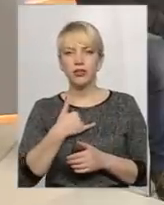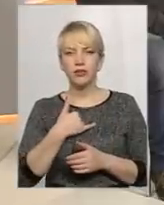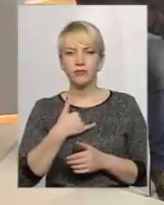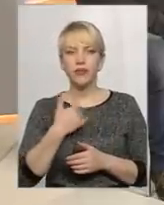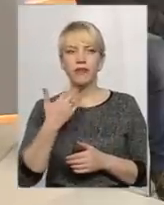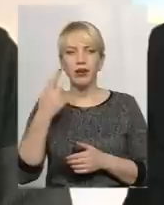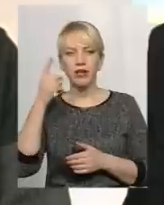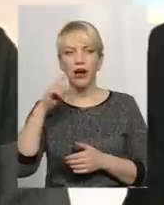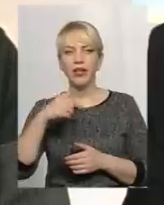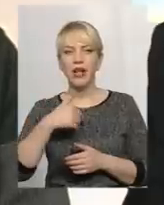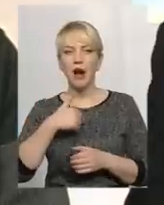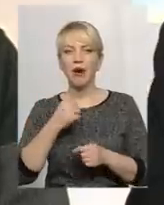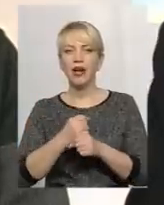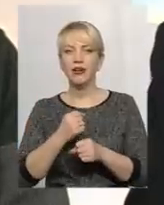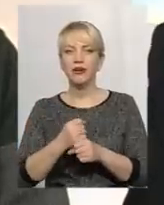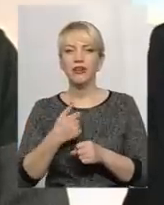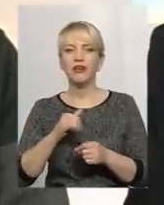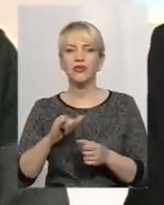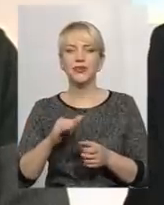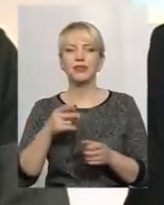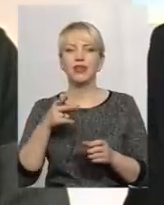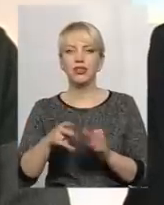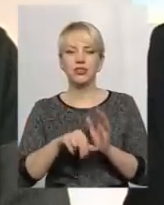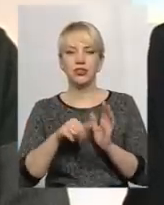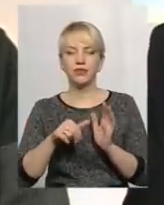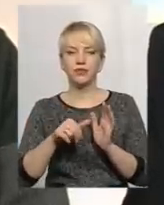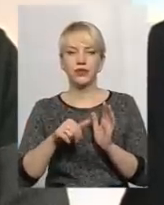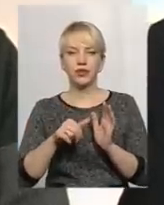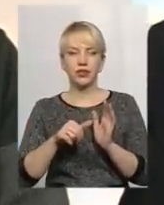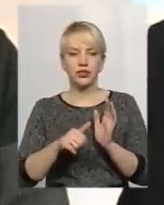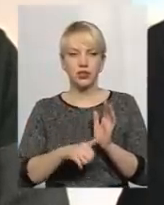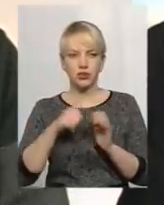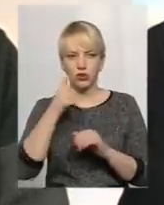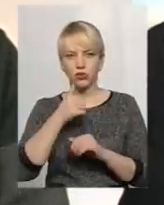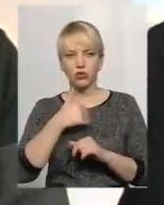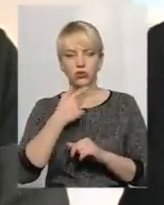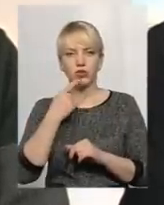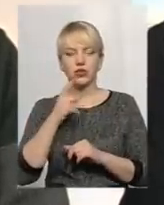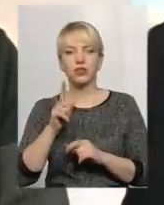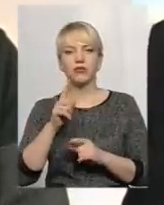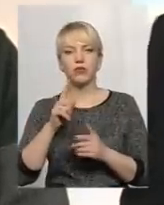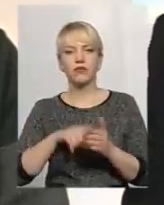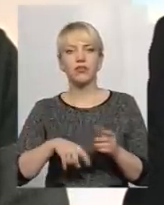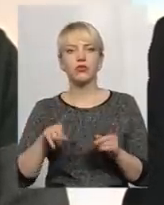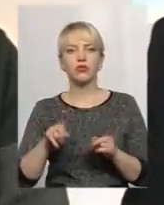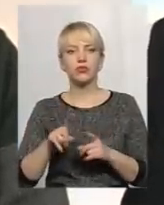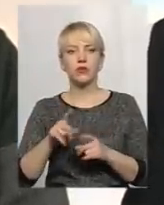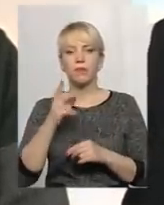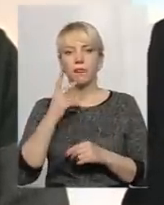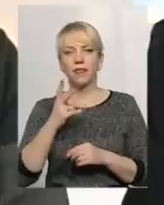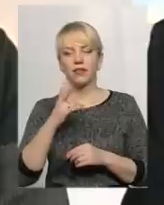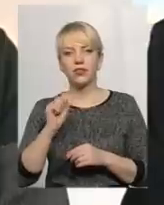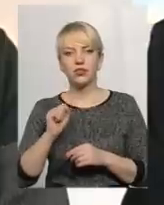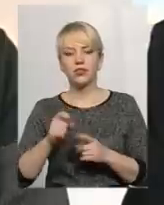я працюю з червня місяця 2016 року, і хочу вам сказати впевнено, що дивлячись